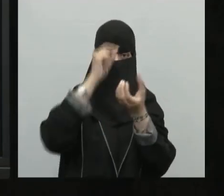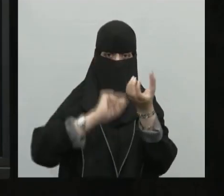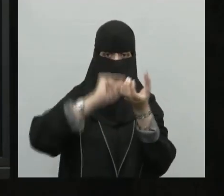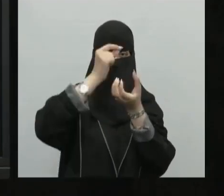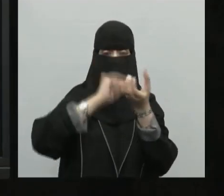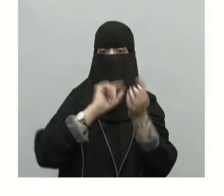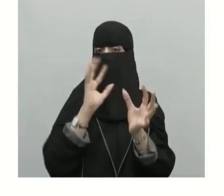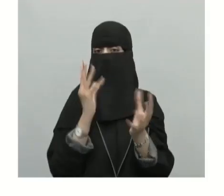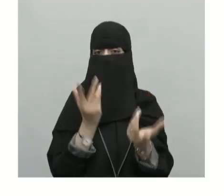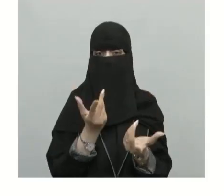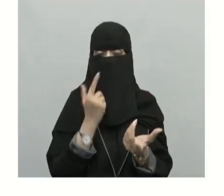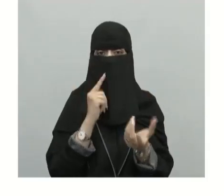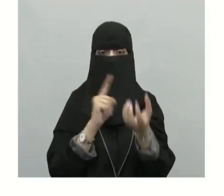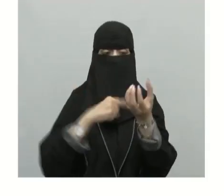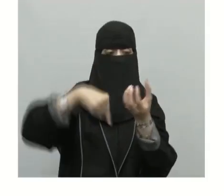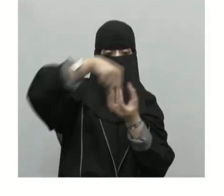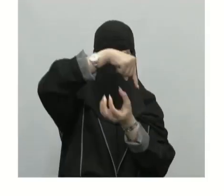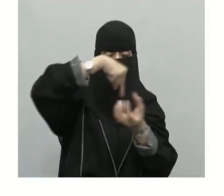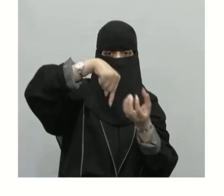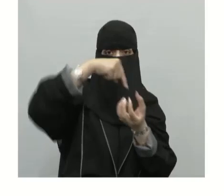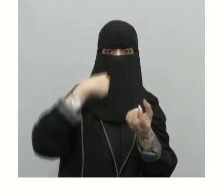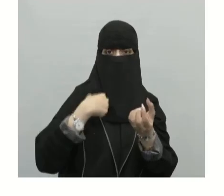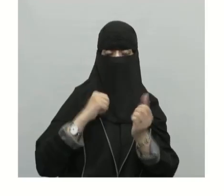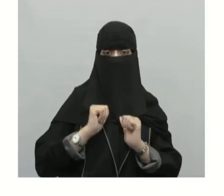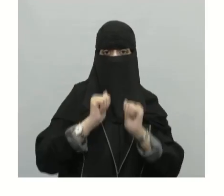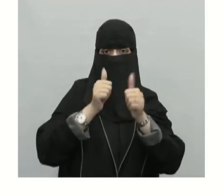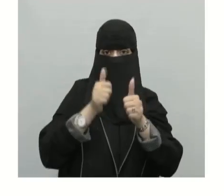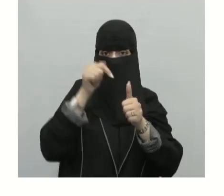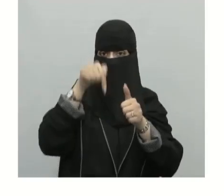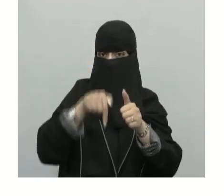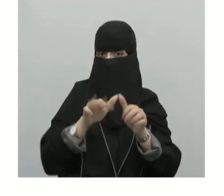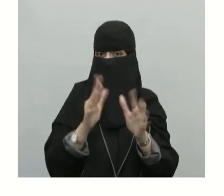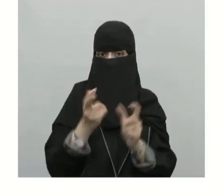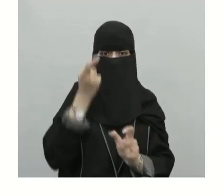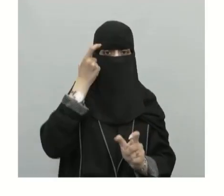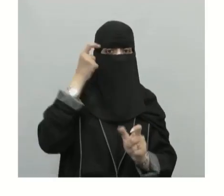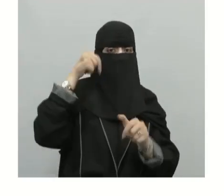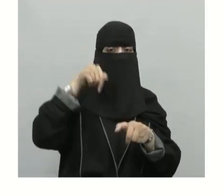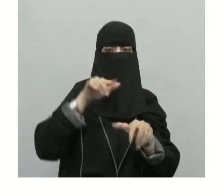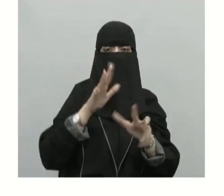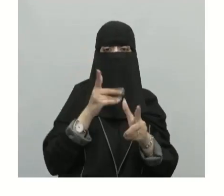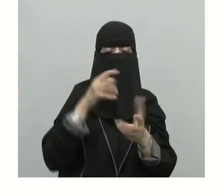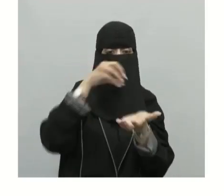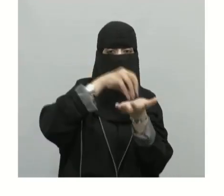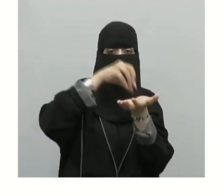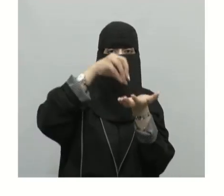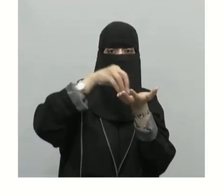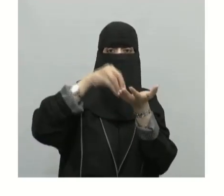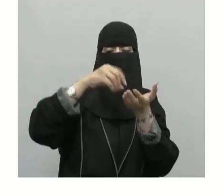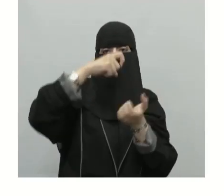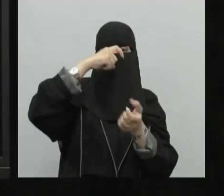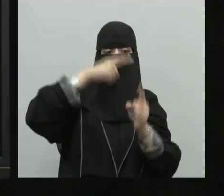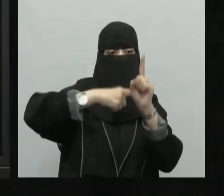هي؟ أن دوائر العرض من خلالها نستطيع أن نتعرف على المناطق الحرارية